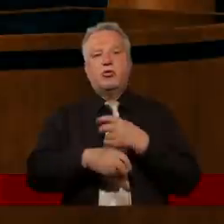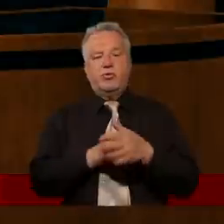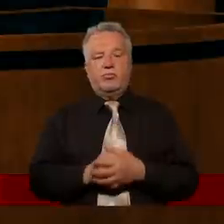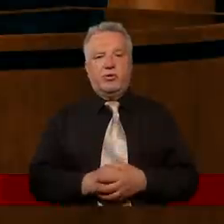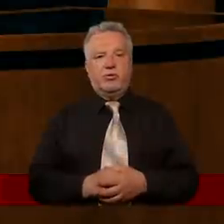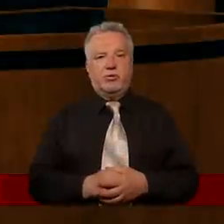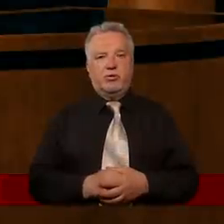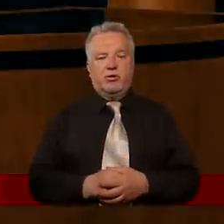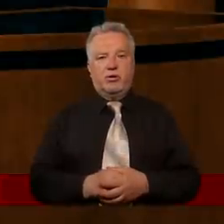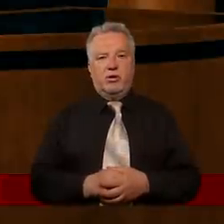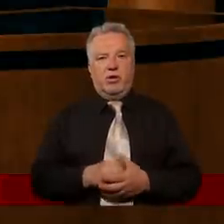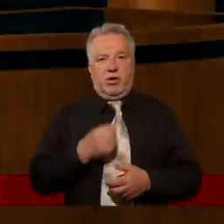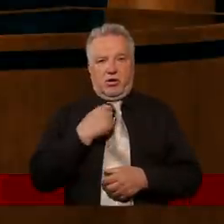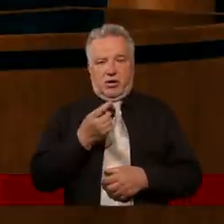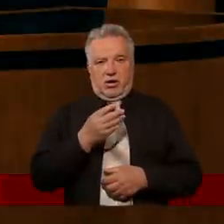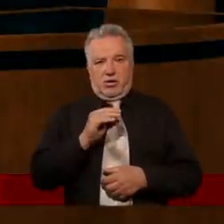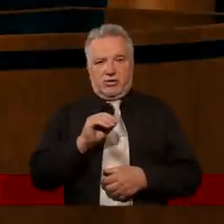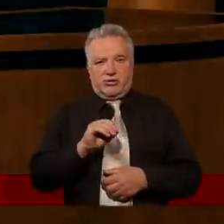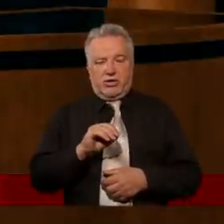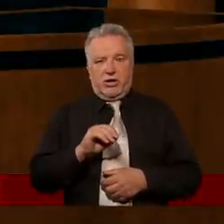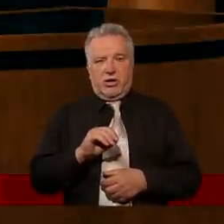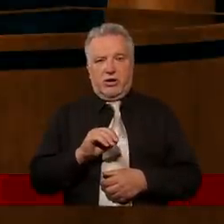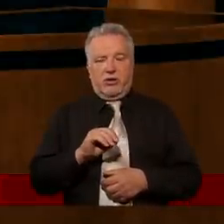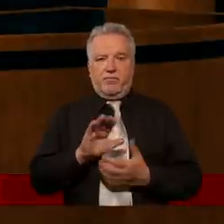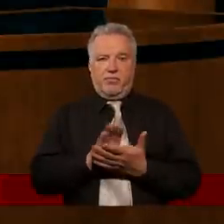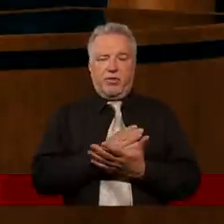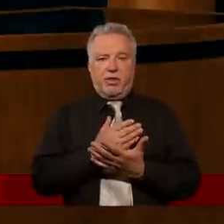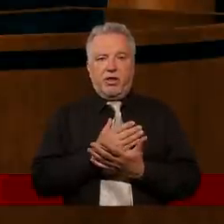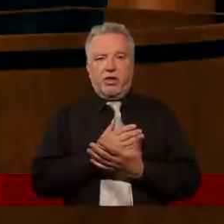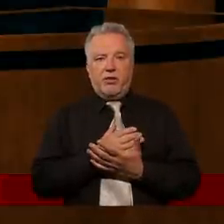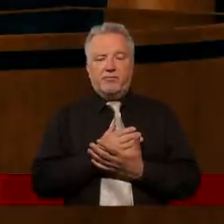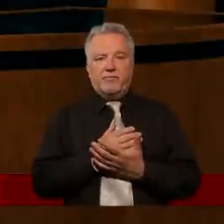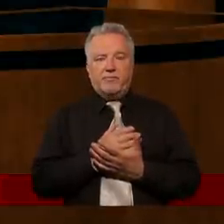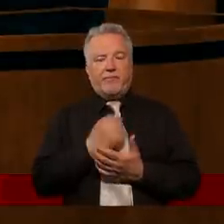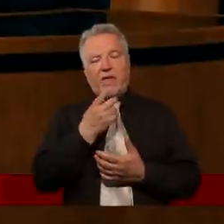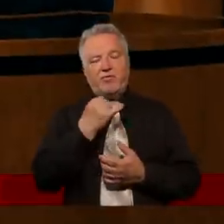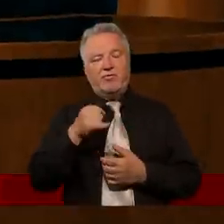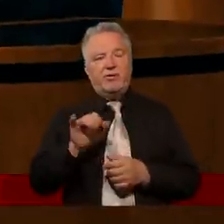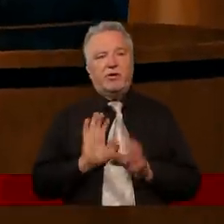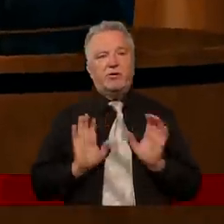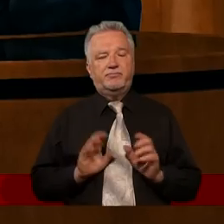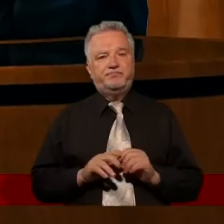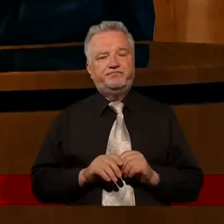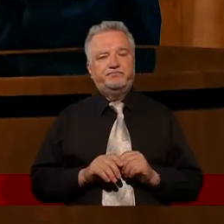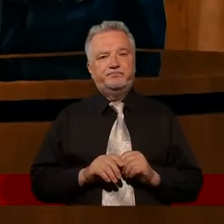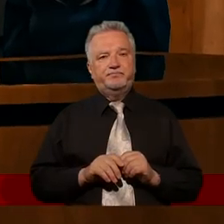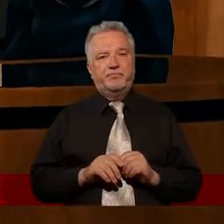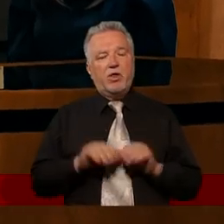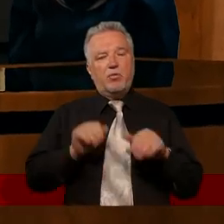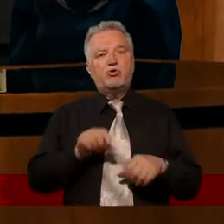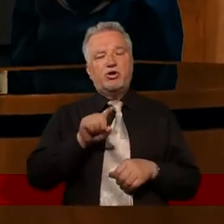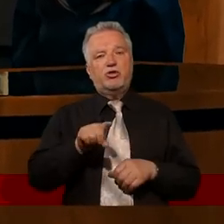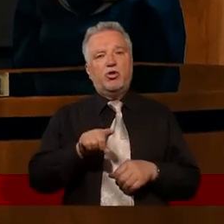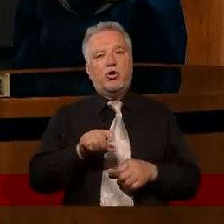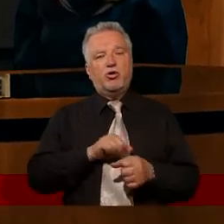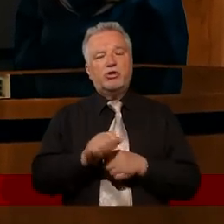No właśnie. Powiedziałaś, że niektóre osoby są lepiej, niektóre... Znaczy, powiedz mi inaczej, być może to